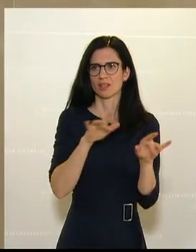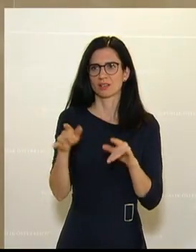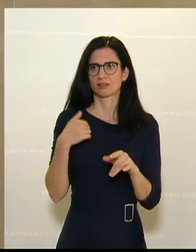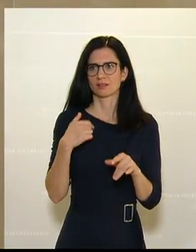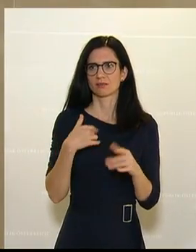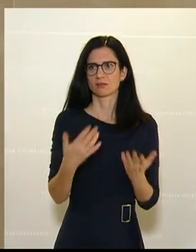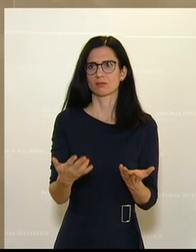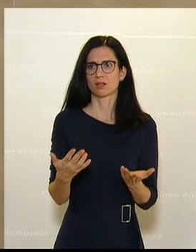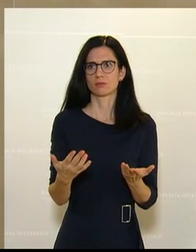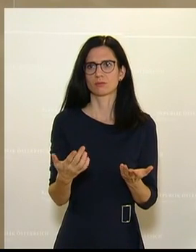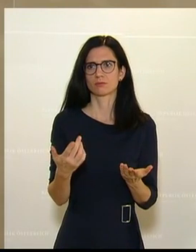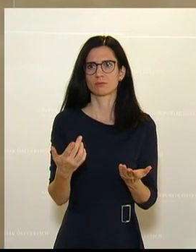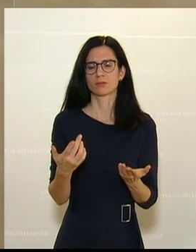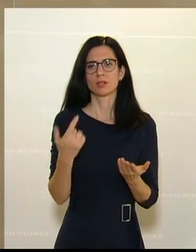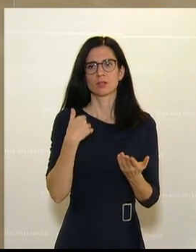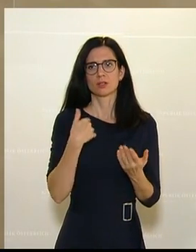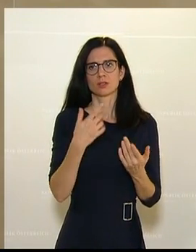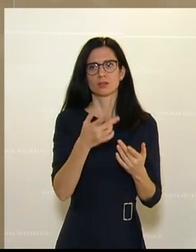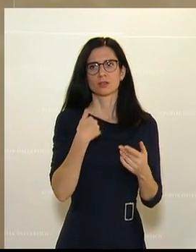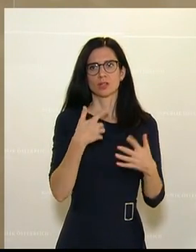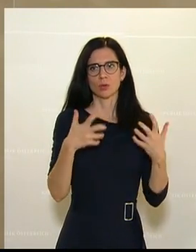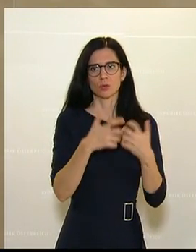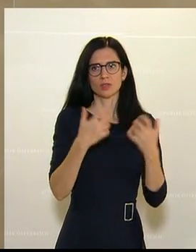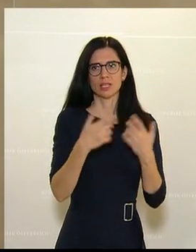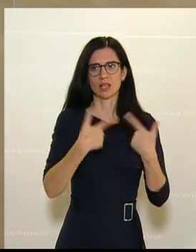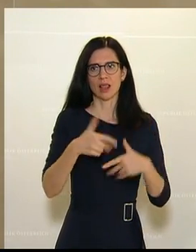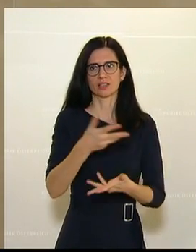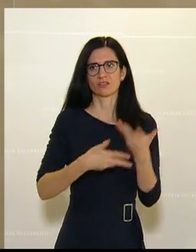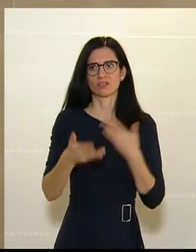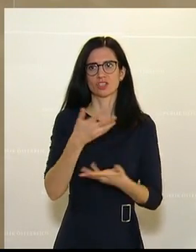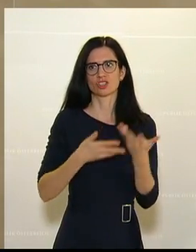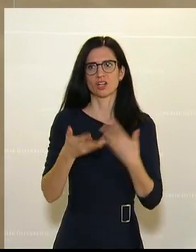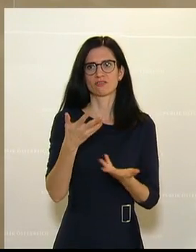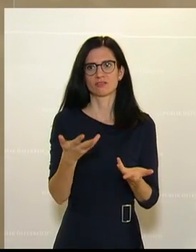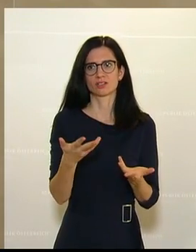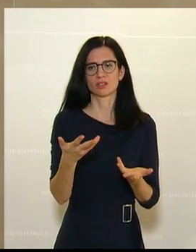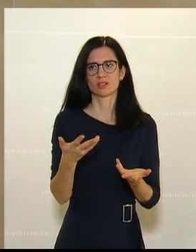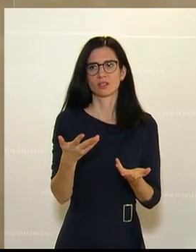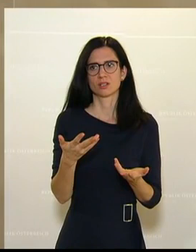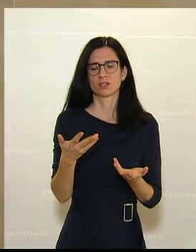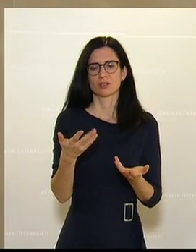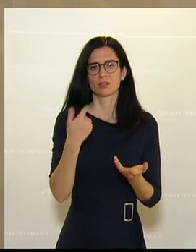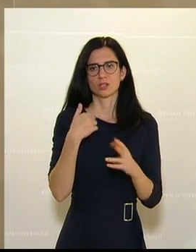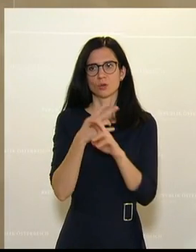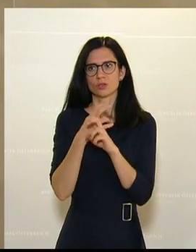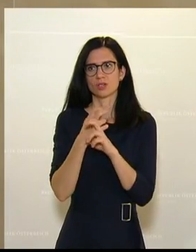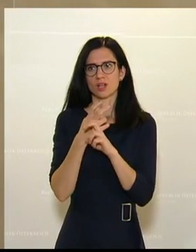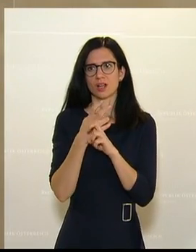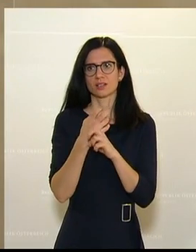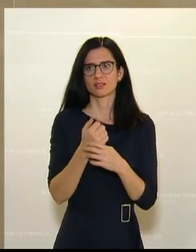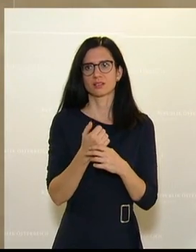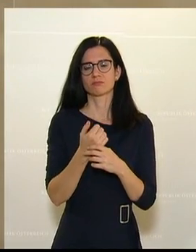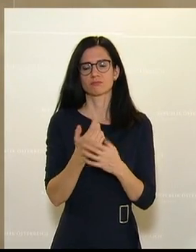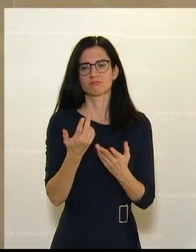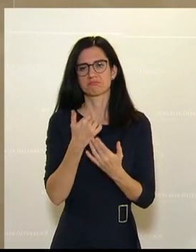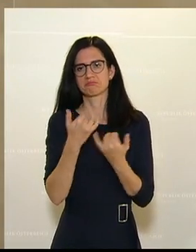Erreichen wir diese Ziele nicht, wird es diese produzierende Landwirtschaft, die wir sie oft so benennen, in Österreich in der Form, wie